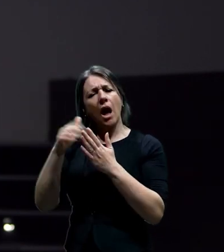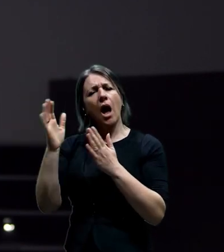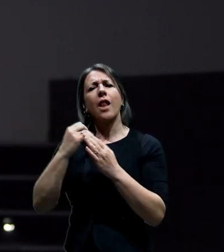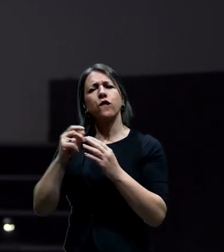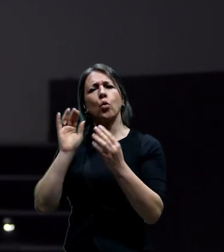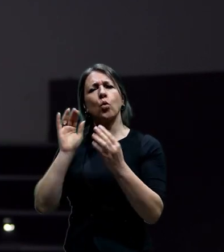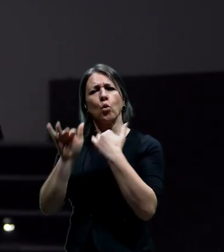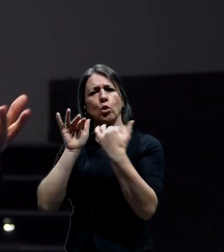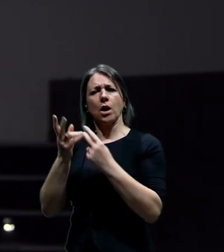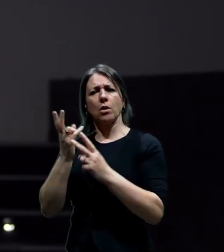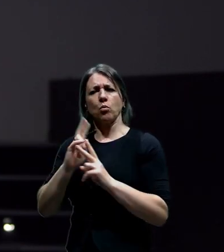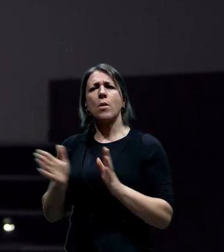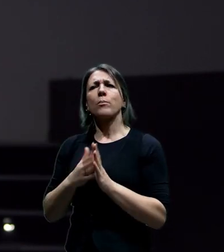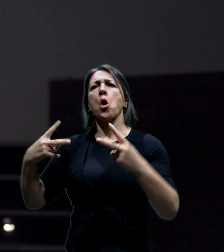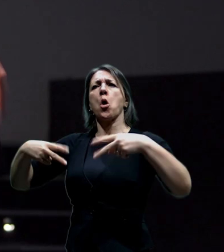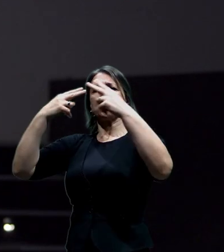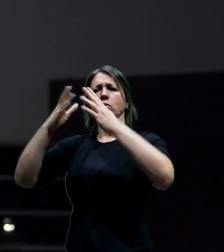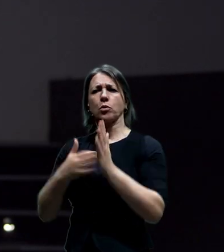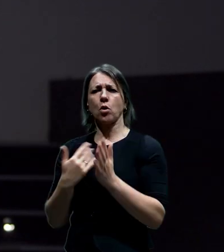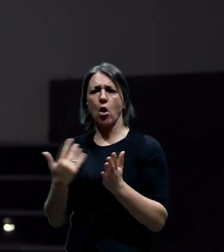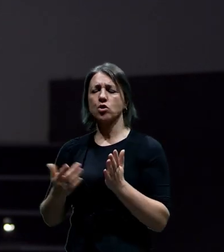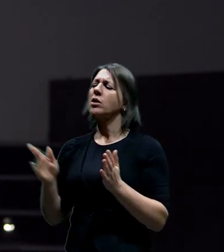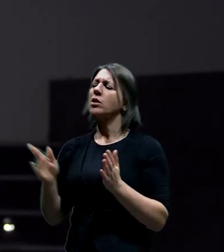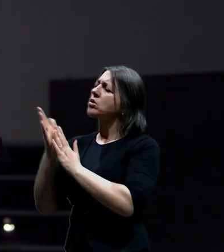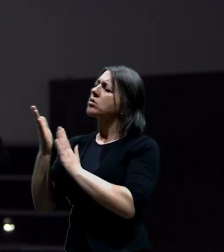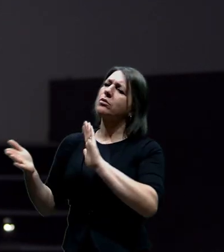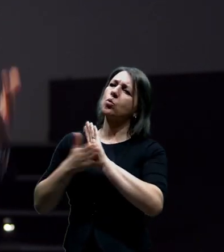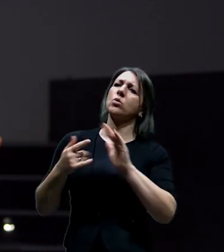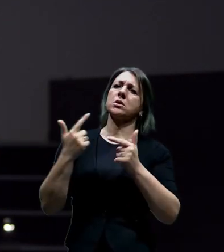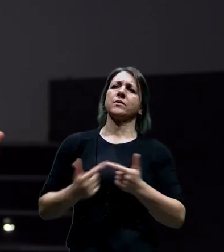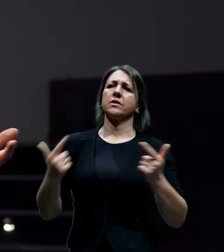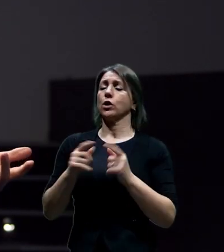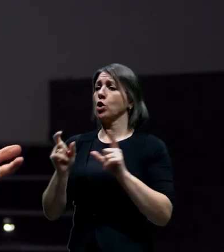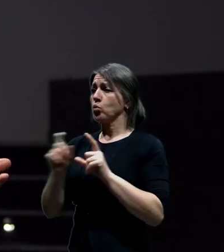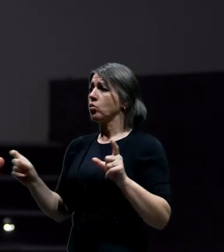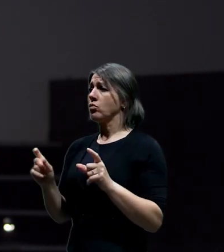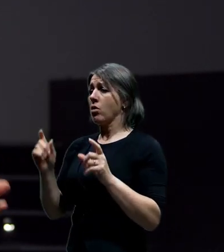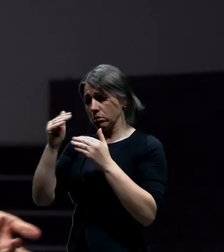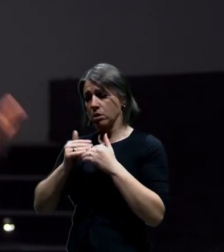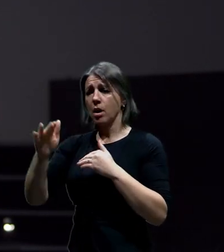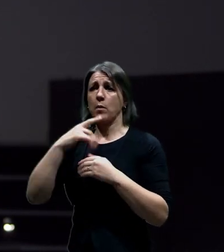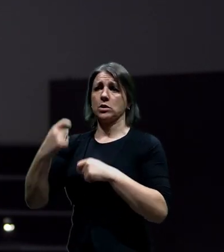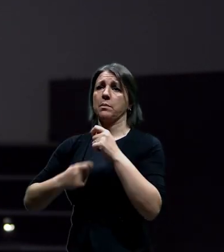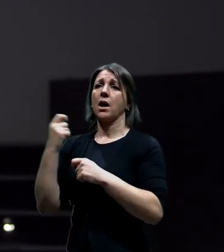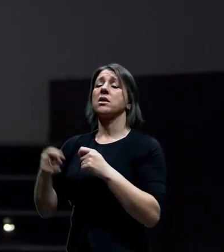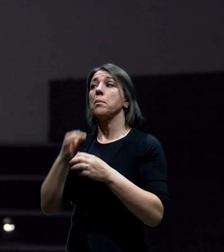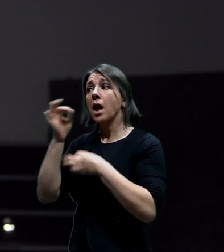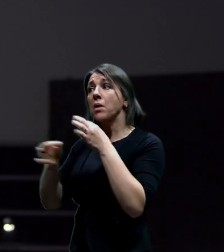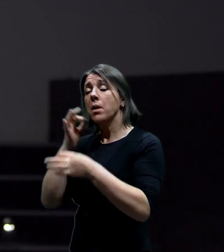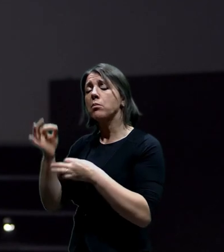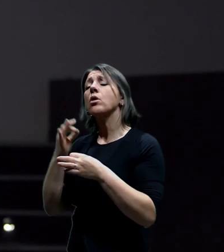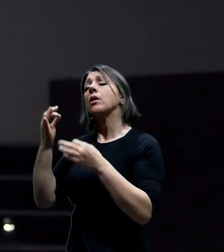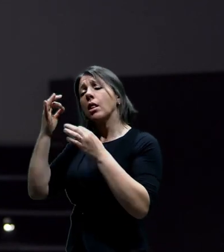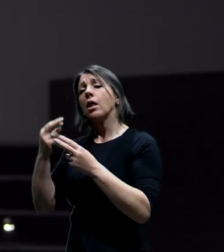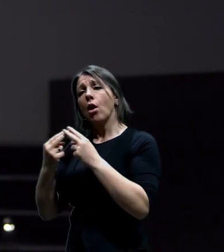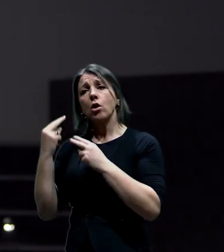nějak komentovat nebo případně vyvrátit, abychom se už k tomu nemuseli vracet, protože je před námi tady asi hodně práce. Tak zdá tady k tomu máte